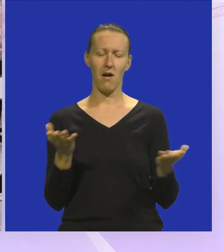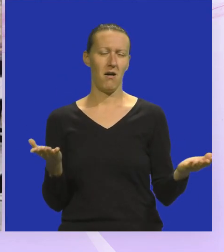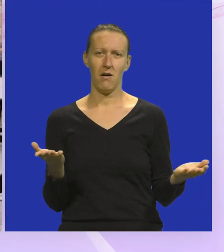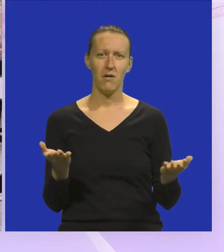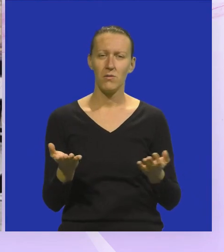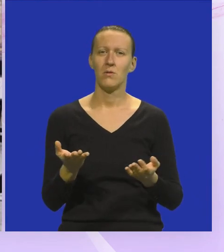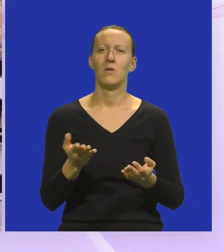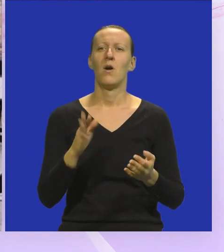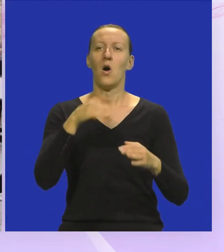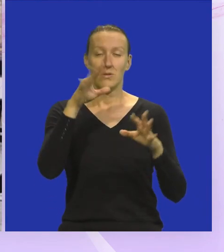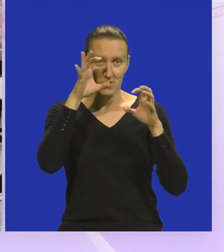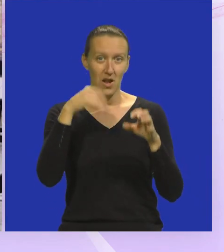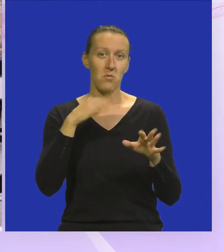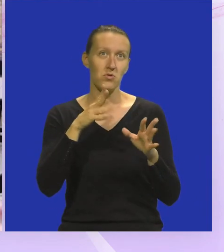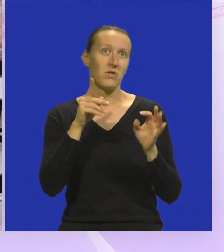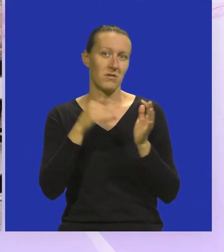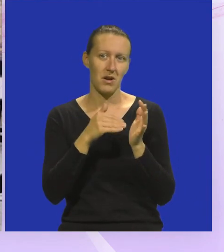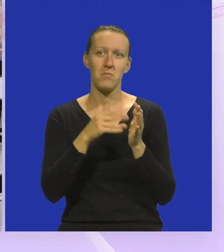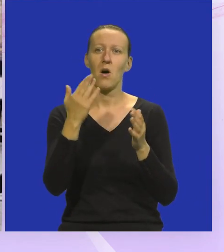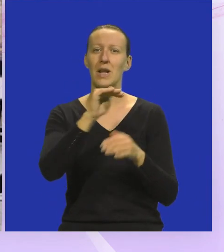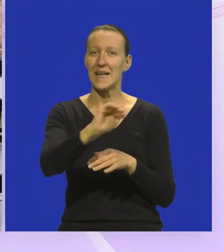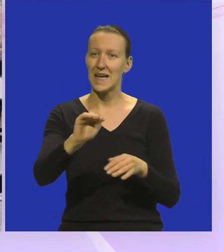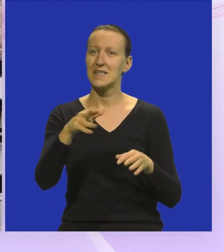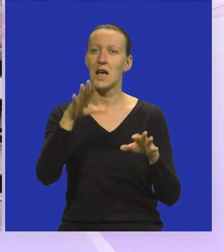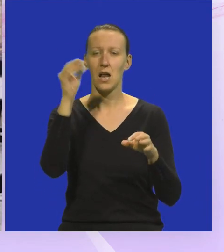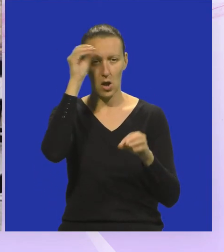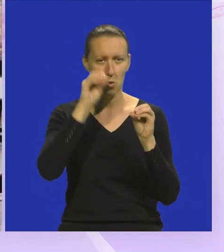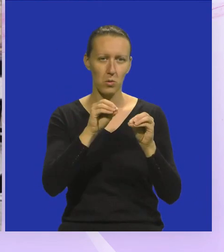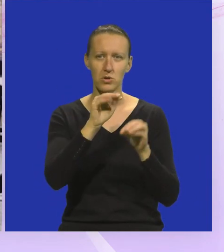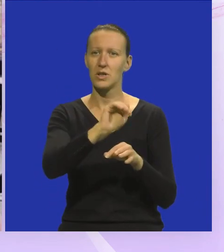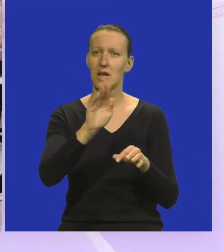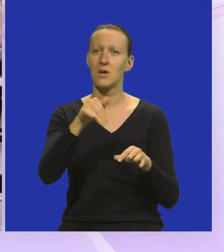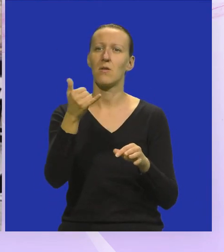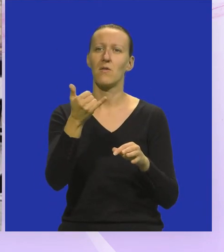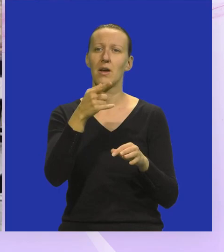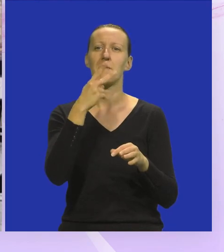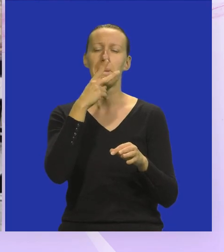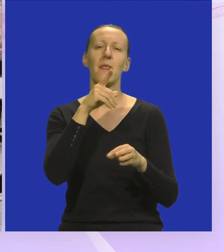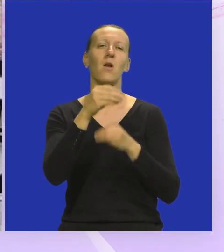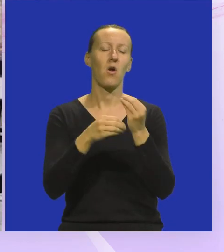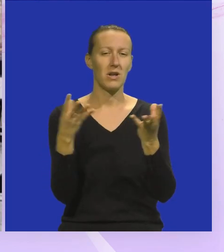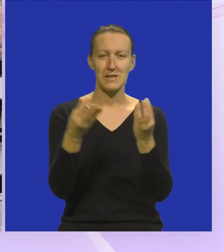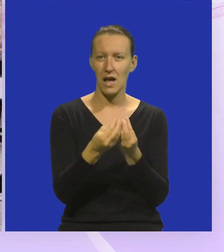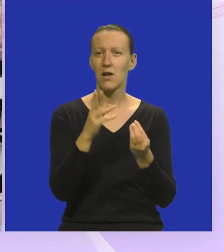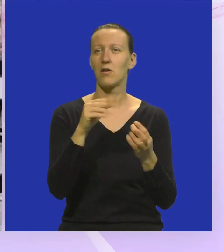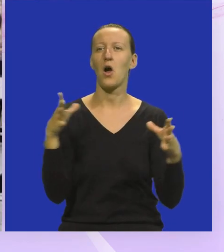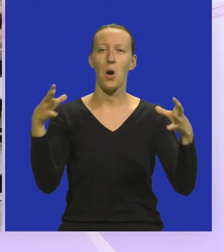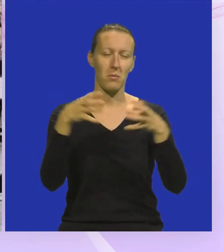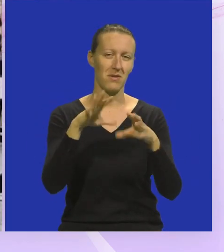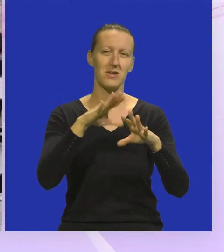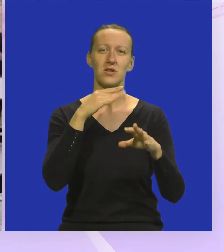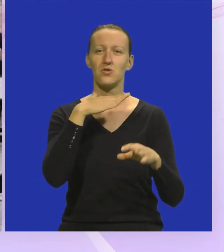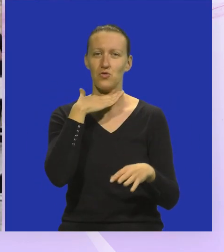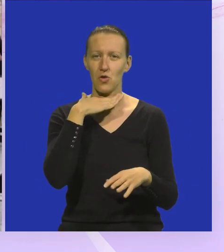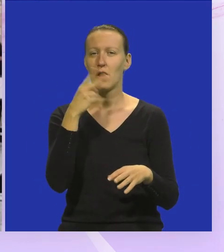odraditi. I onda sam shvatila da je možda logično da krenemo od djeca, da naučimo djeco, a o pomoću slikovnici uvijek su dijeluju i roditelji, tako da, evo, obuhvatila sam